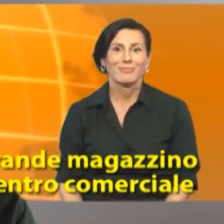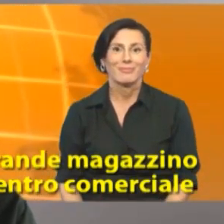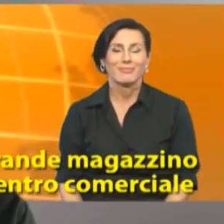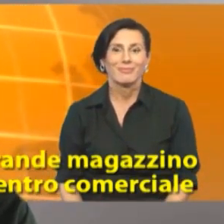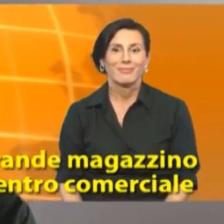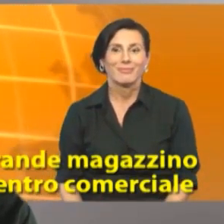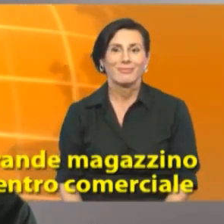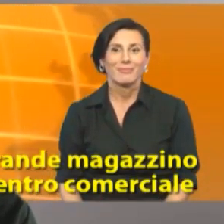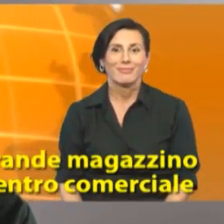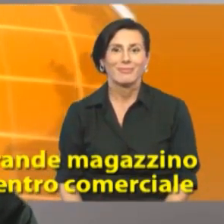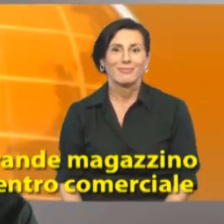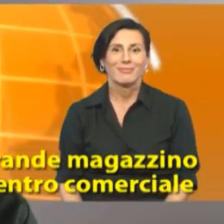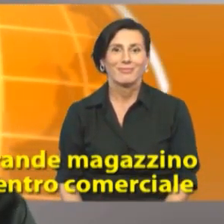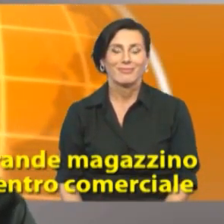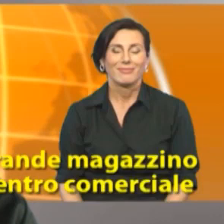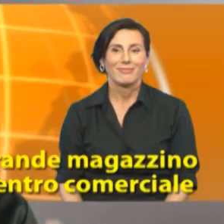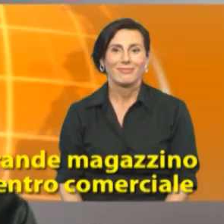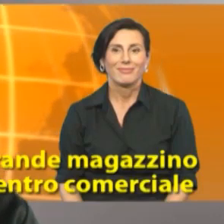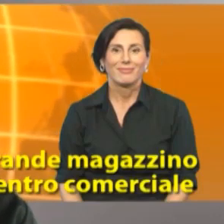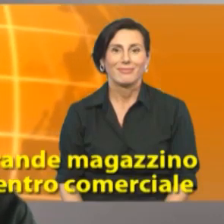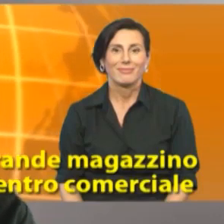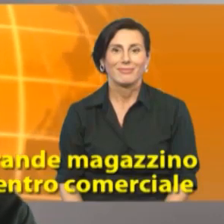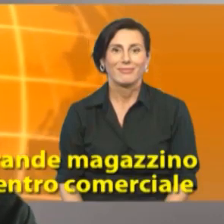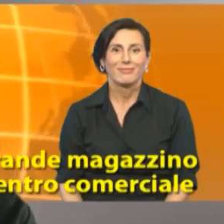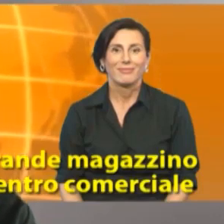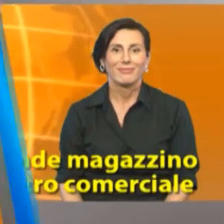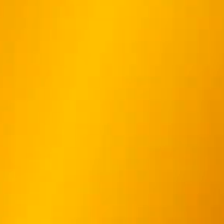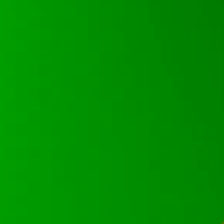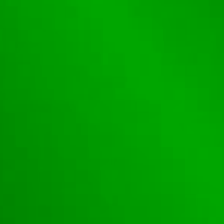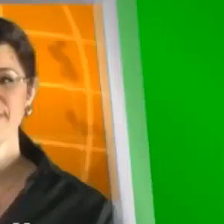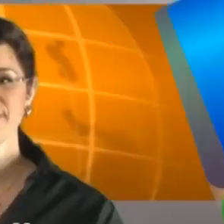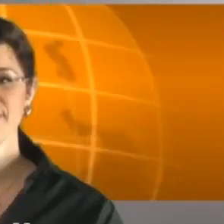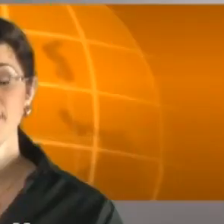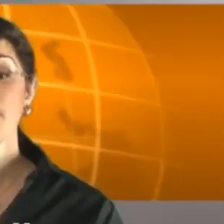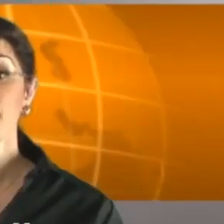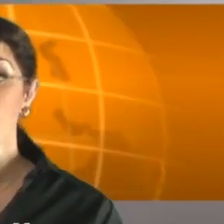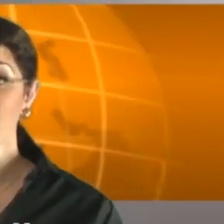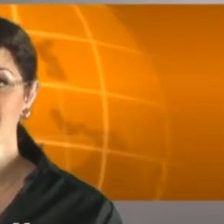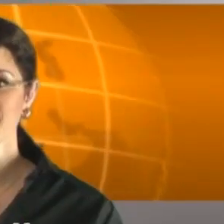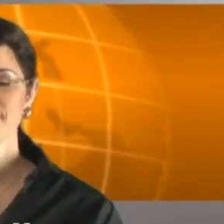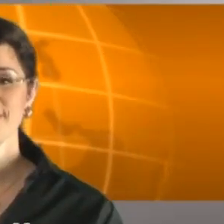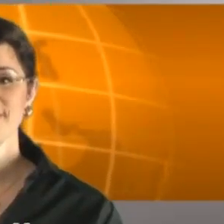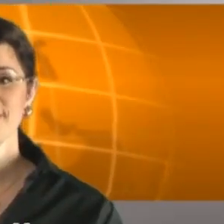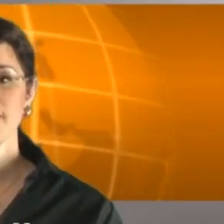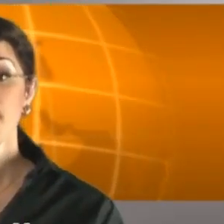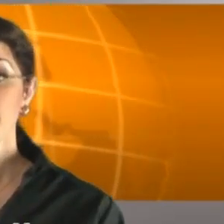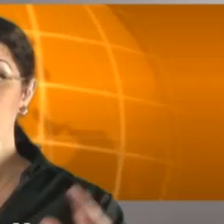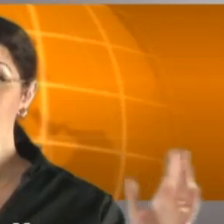shopping center shopping center oppure mall